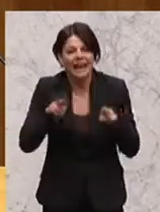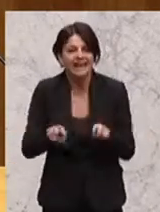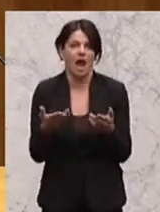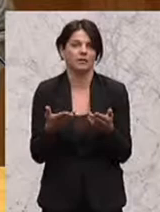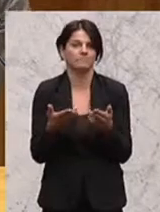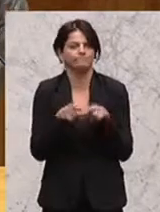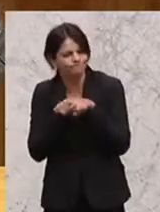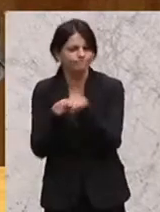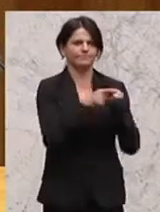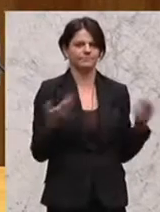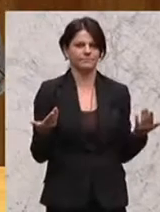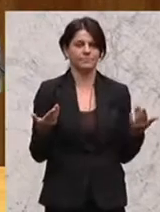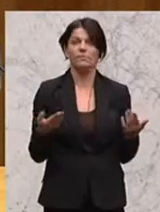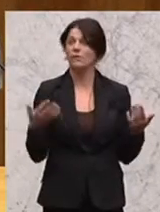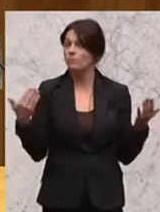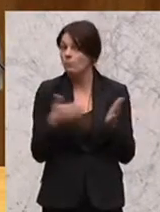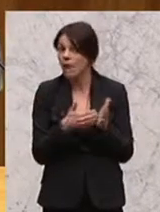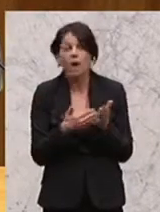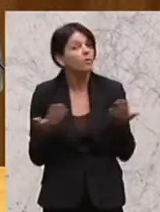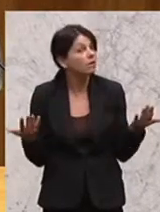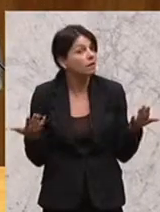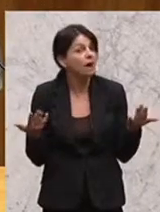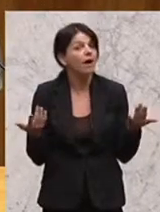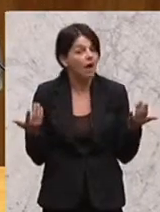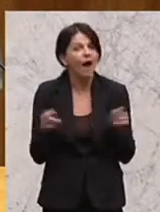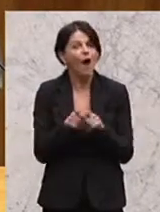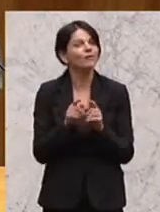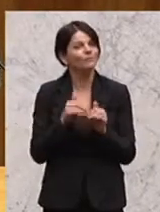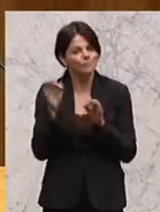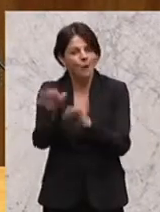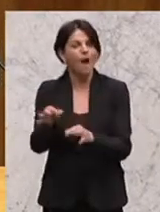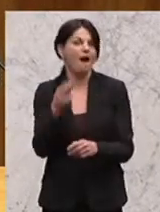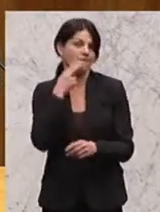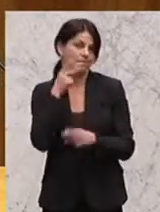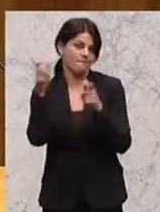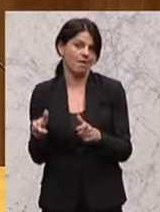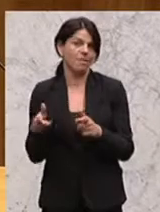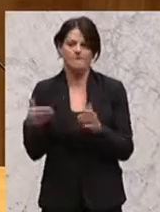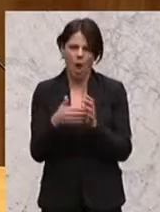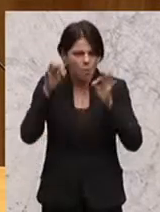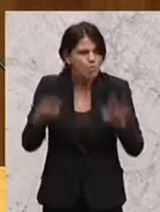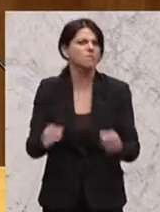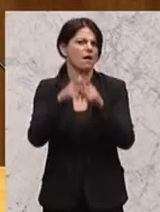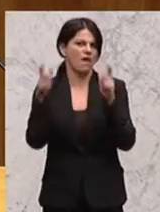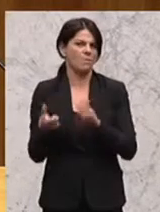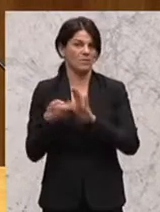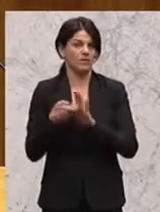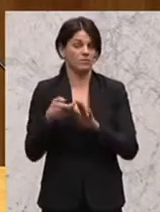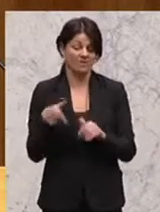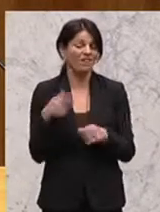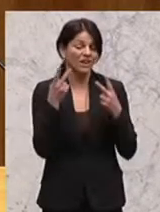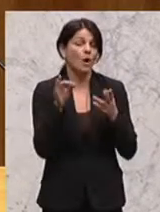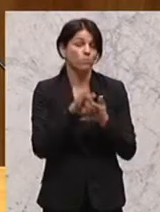Fairness brauchen auch Unternehmen und gute Rahmenbedingungen. Und da komme ich zu einem Punkt,